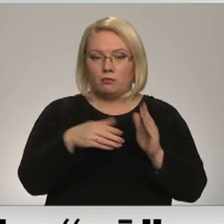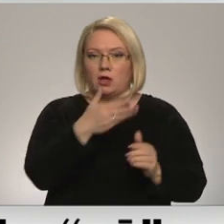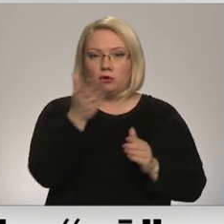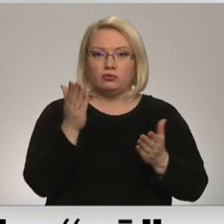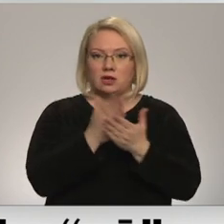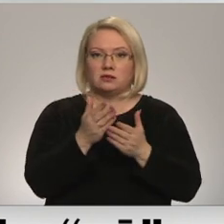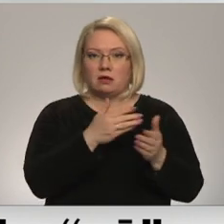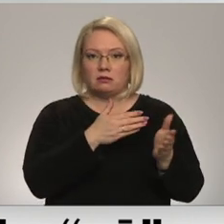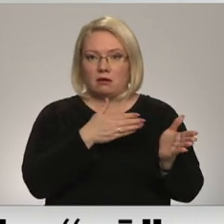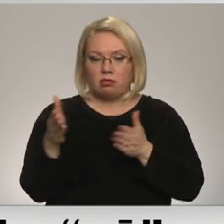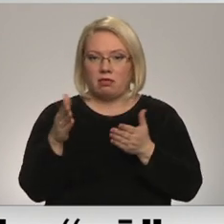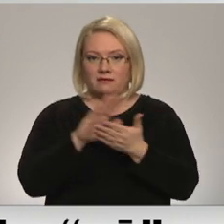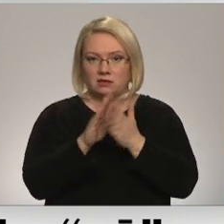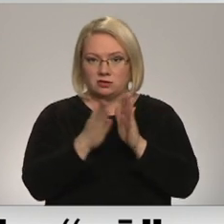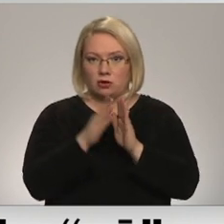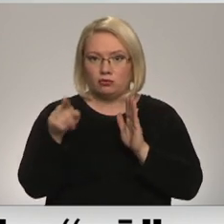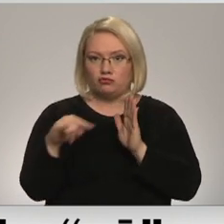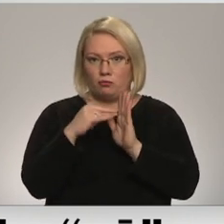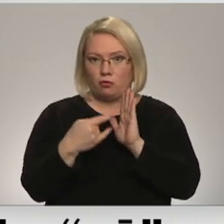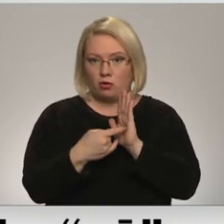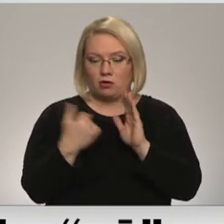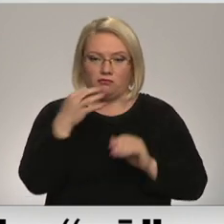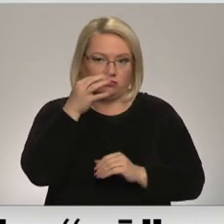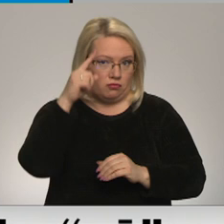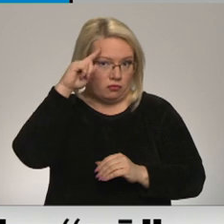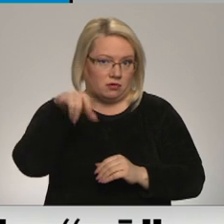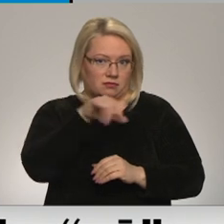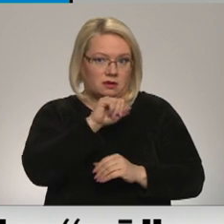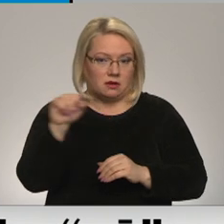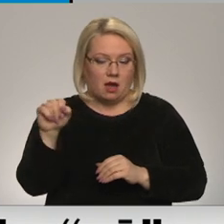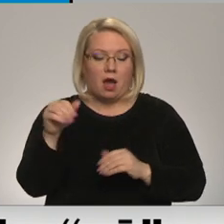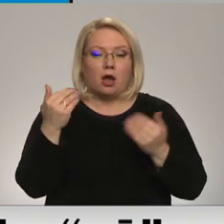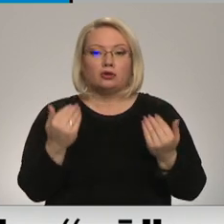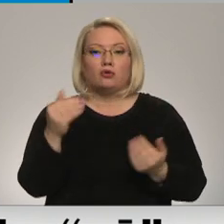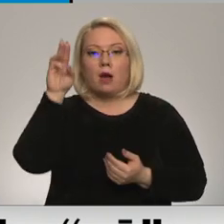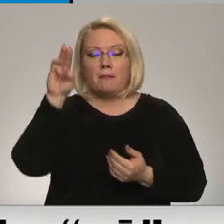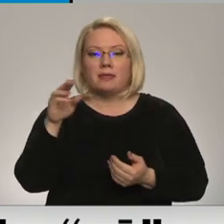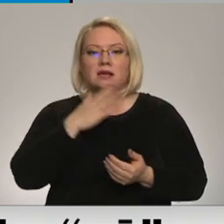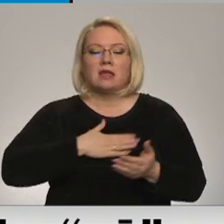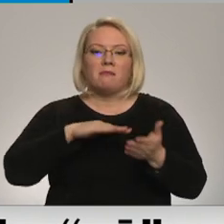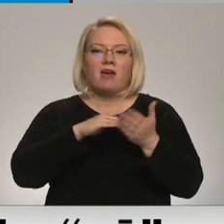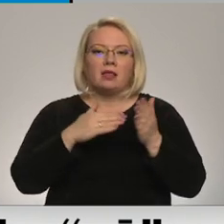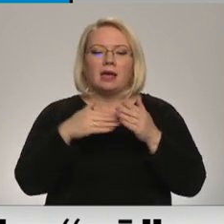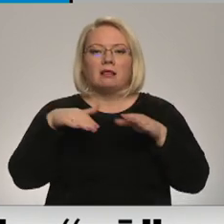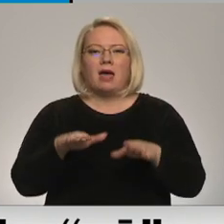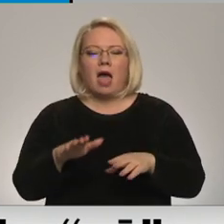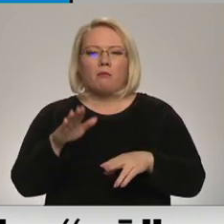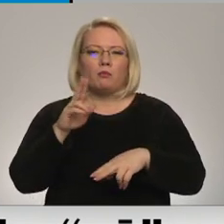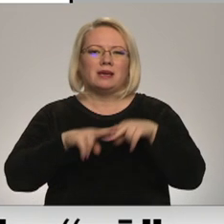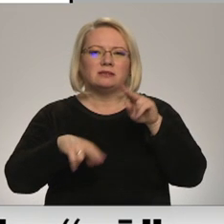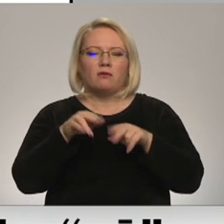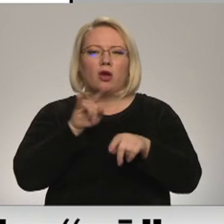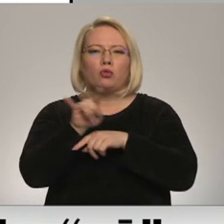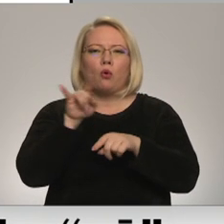saskaņot šo projektu? Protams, jā. Šo mēnesi labvēlīgu lēmumu vēja parku izbūvēja tukumu novada